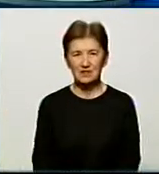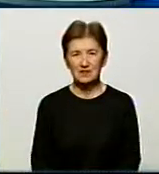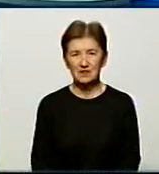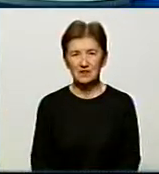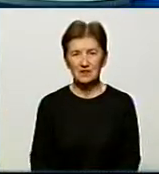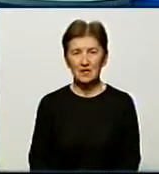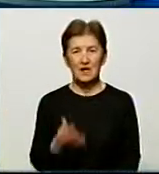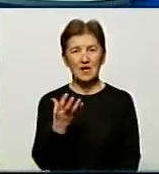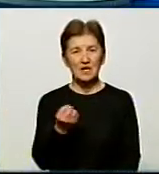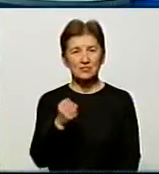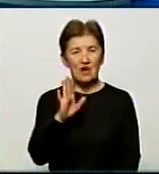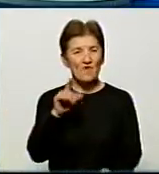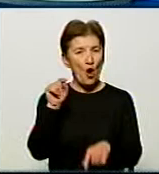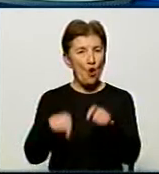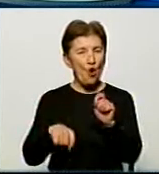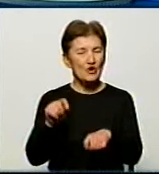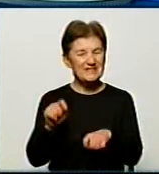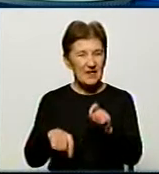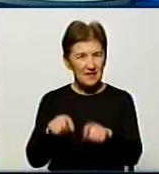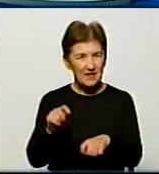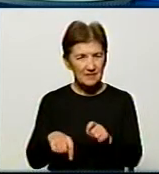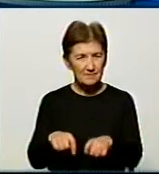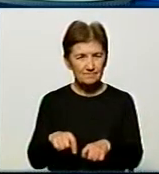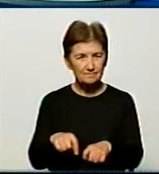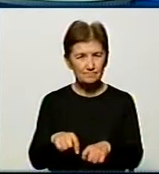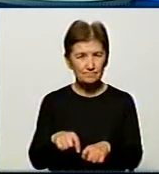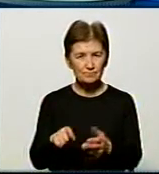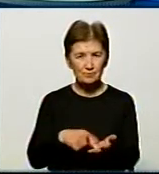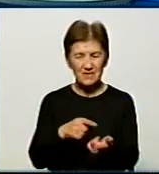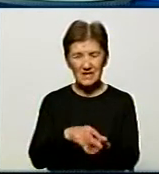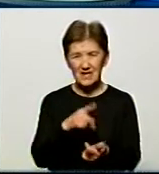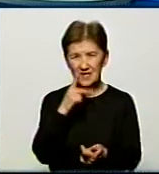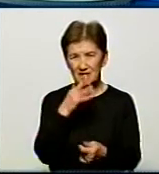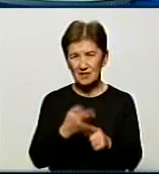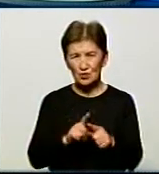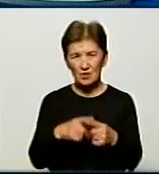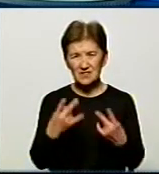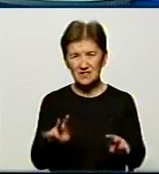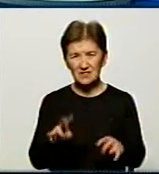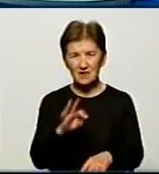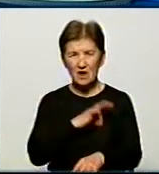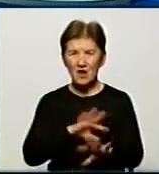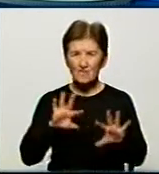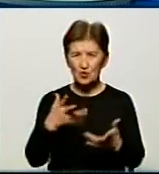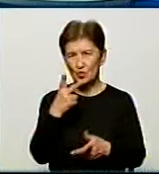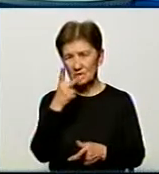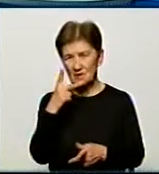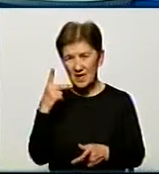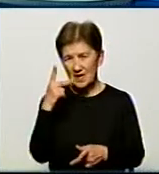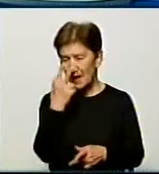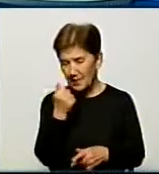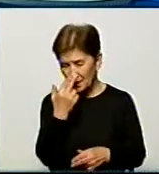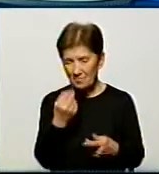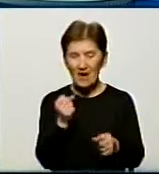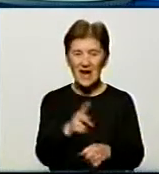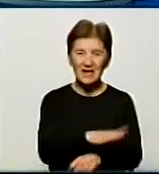восени Центр громадського здоров'я, Міністерство охорони здоров'я склав перелік ліків, які не варто вживати у випадку грипу чи ГРВІ, як дітям,